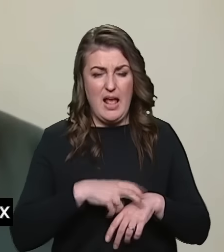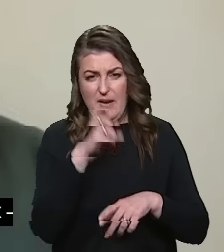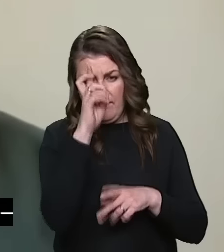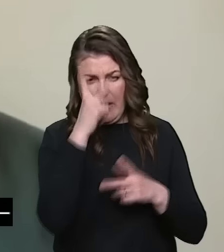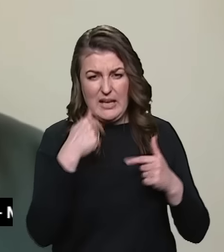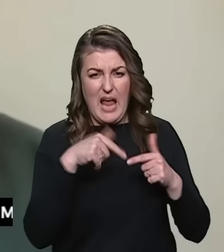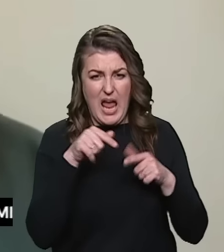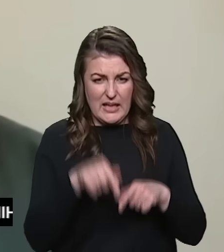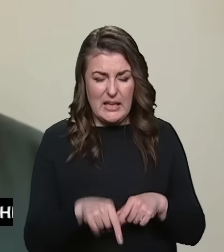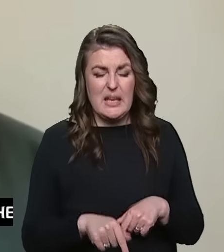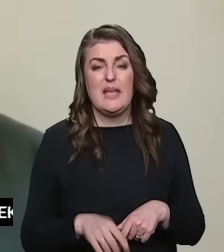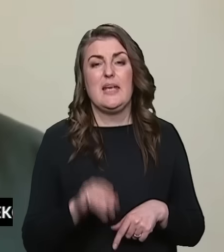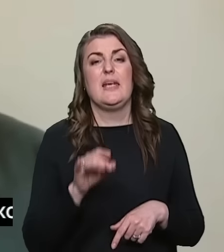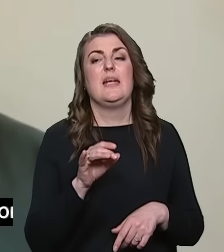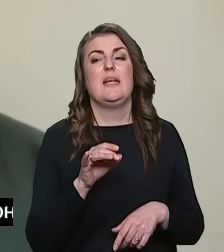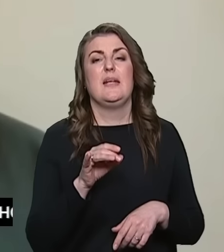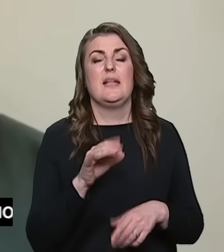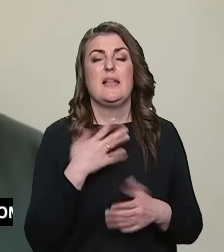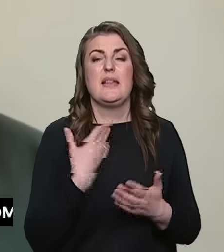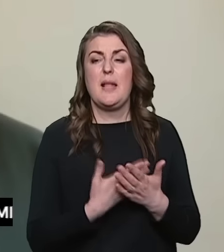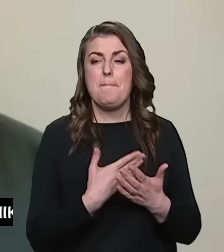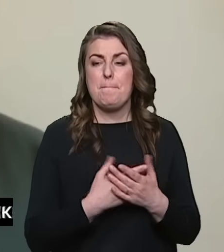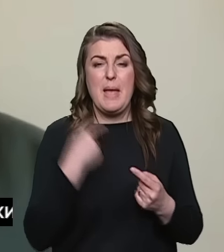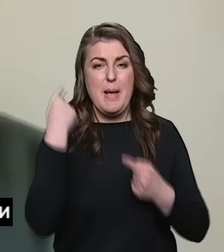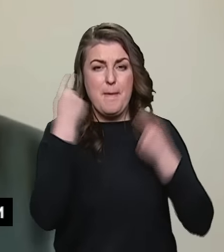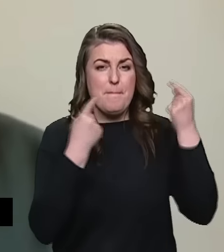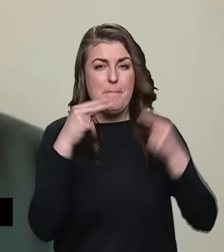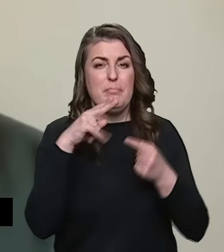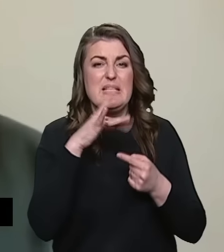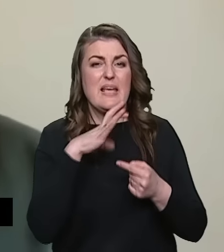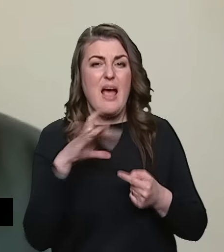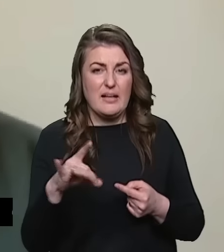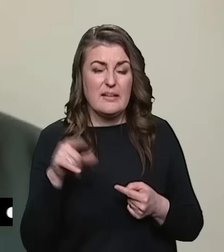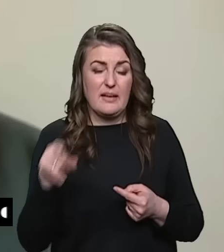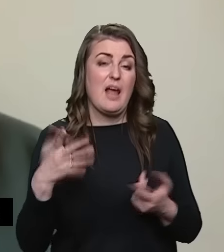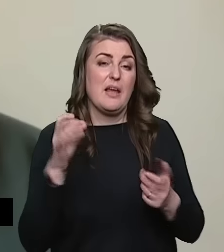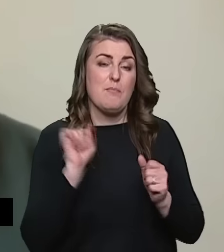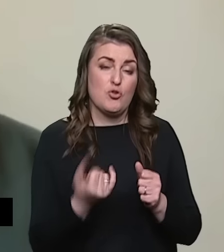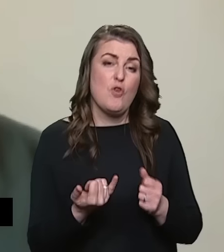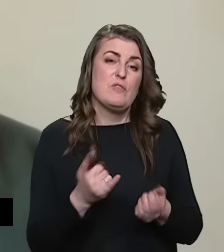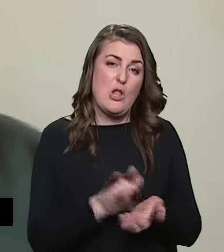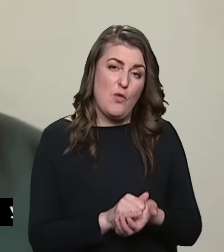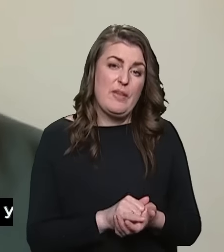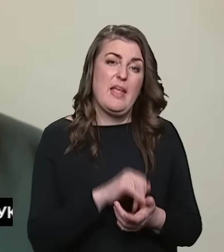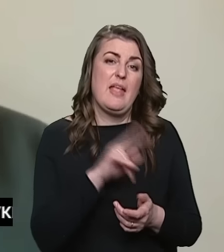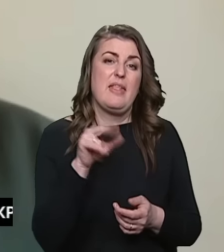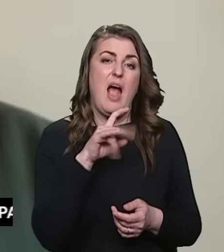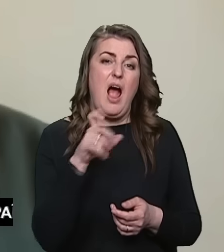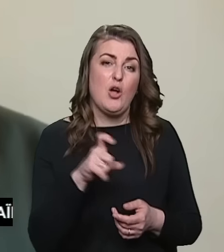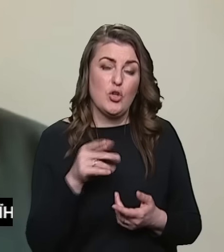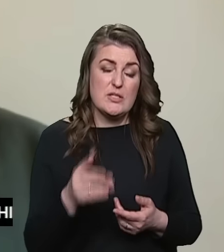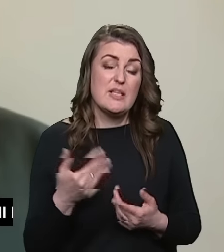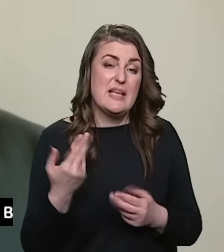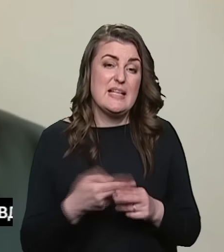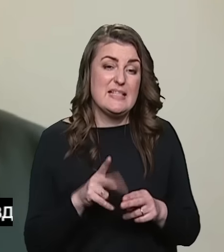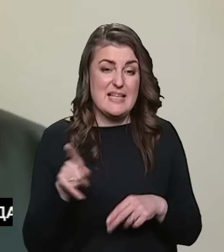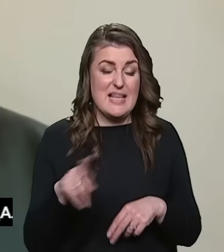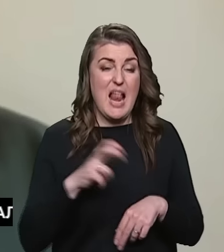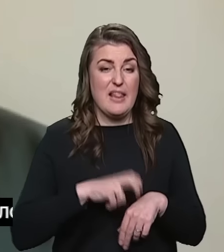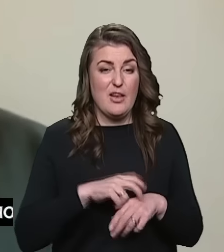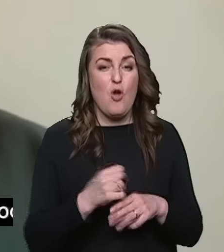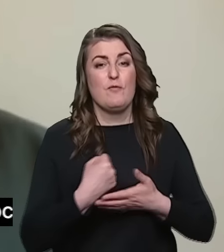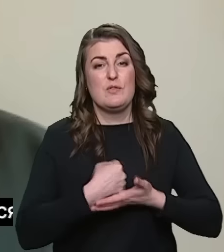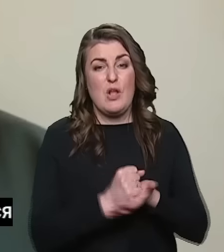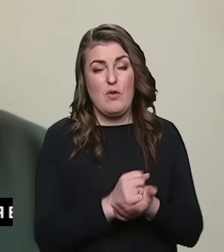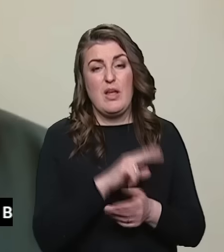країні, наприклад, психіатри, які можуть встановити діагноз. І це ці лікарі